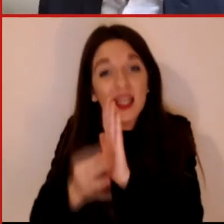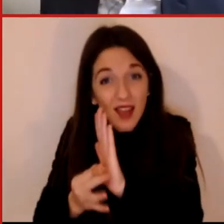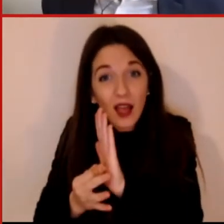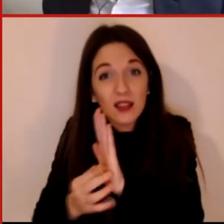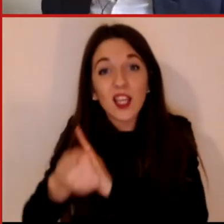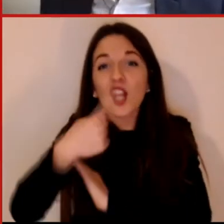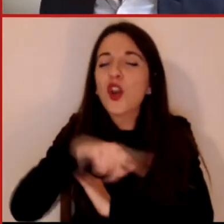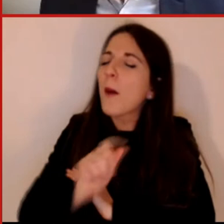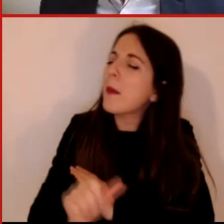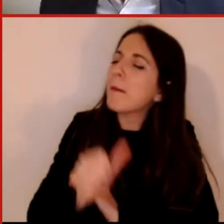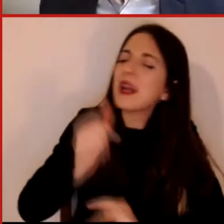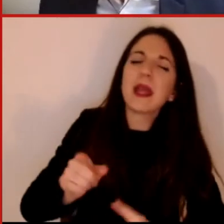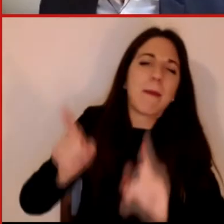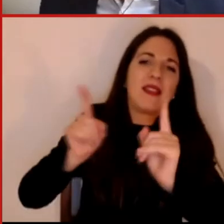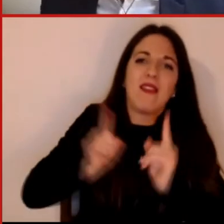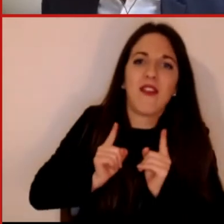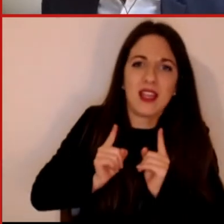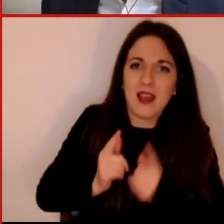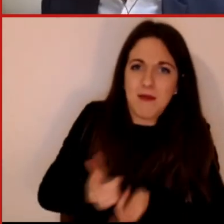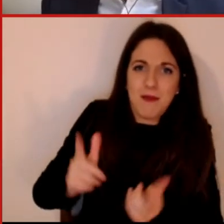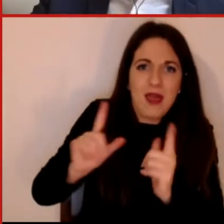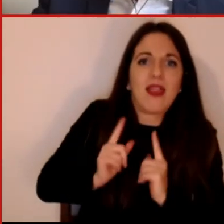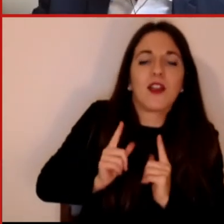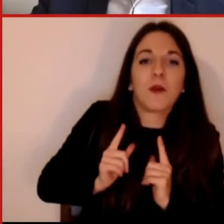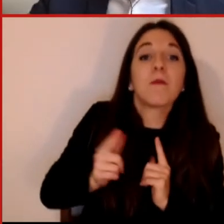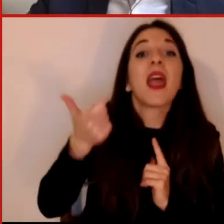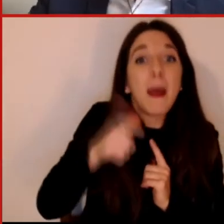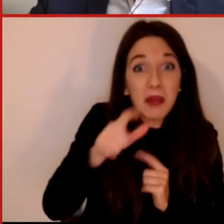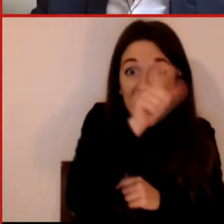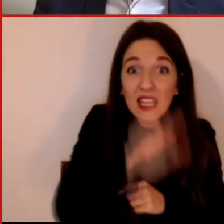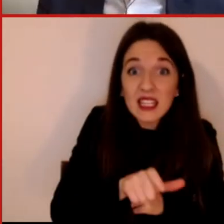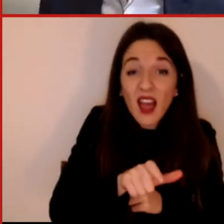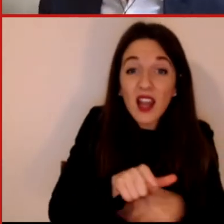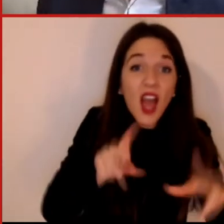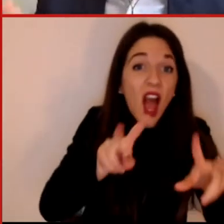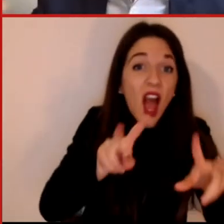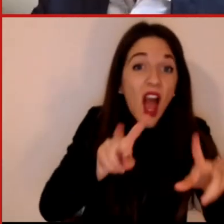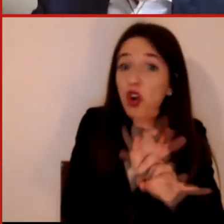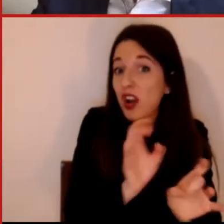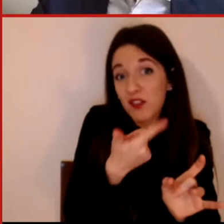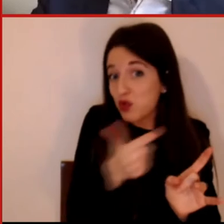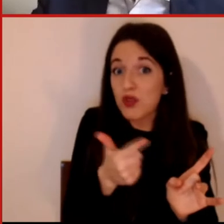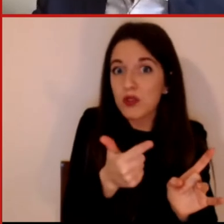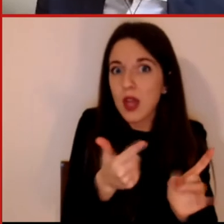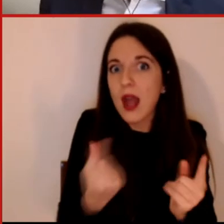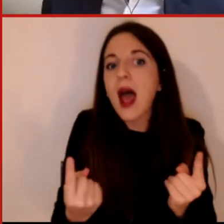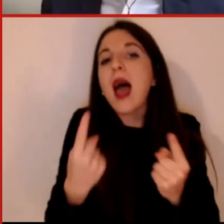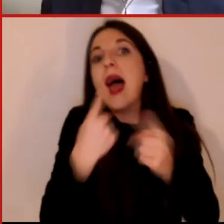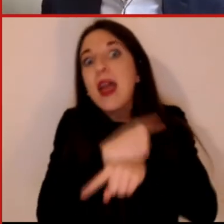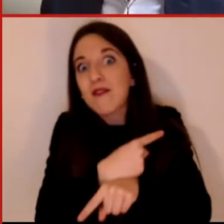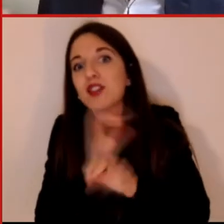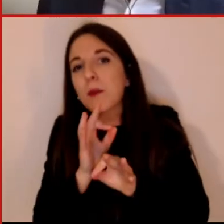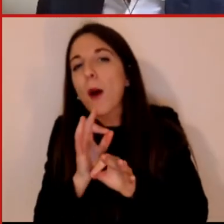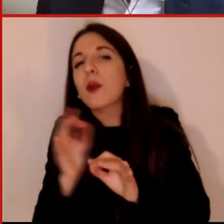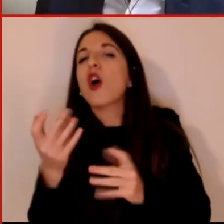in Italia neanche si parlava, c'era pochissimo interesse, i modelli sono quelli che hanno detto a metà gennaio